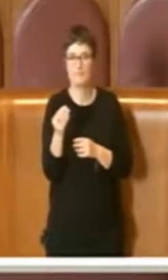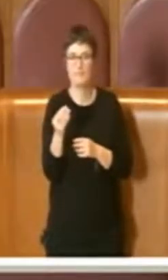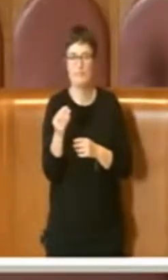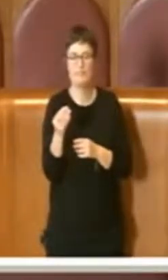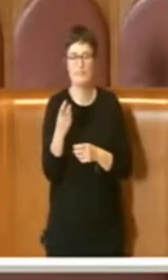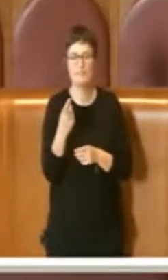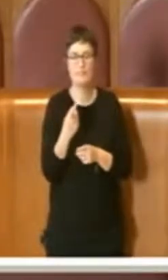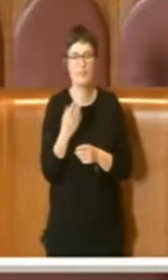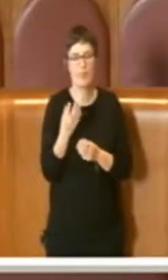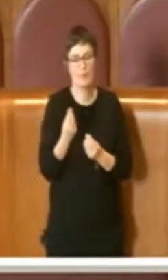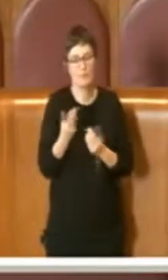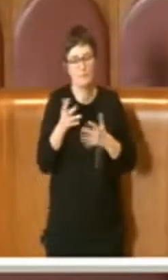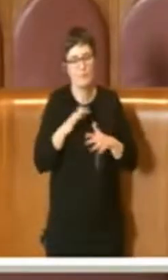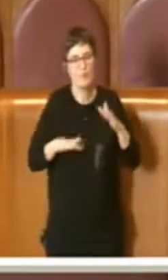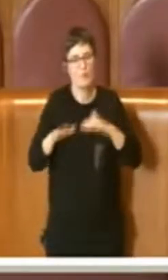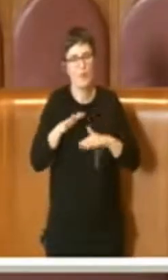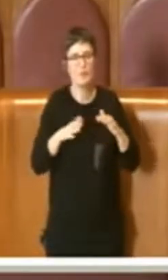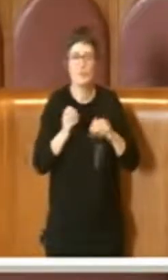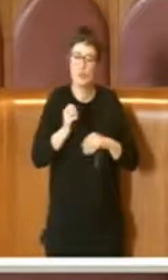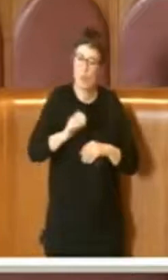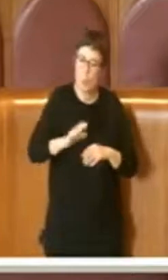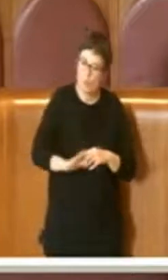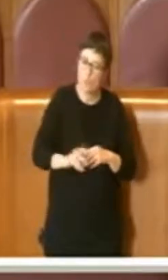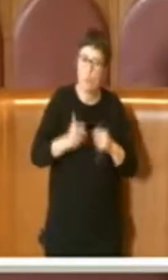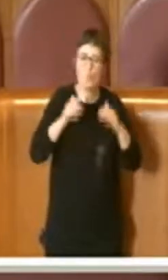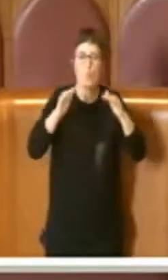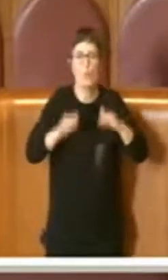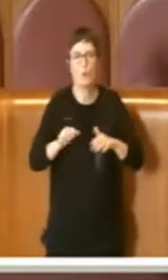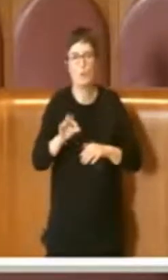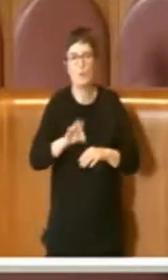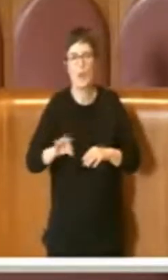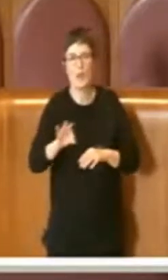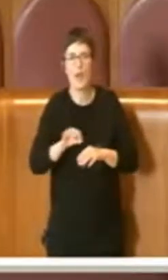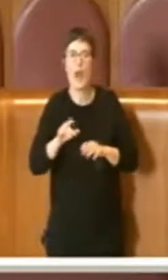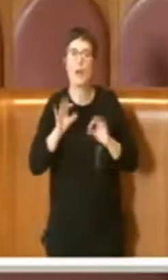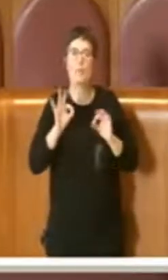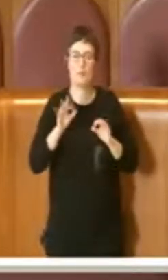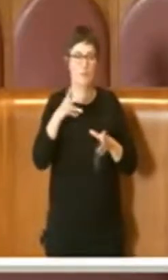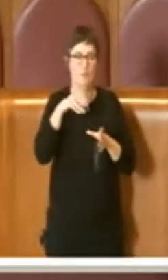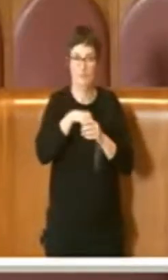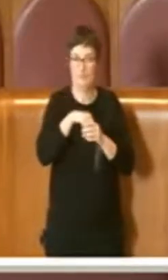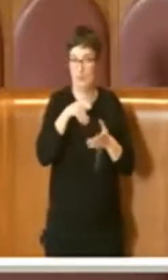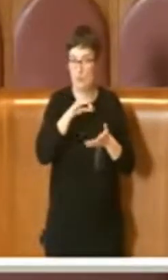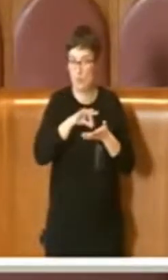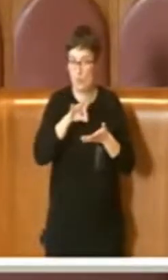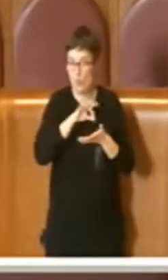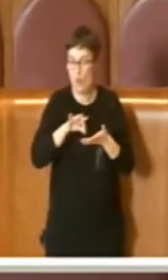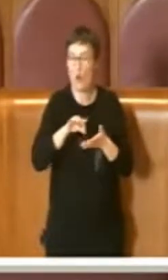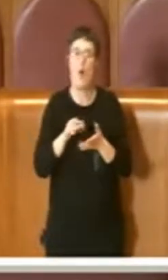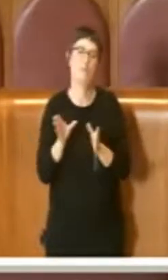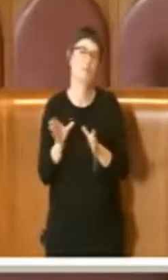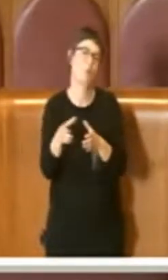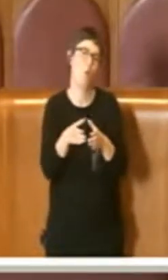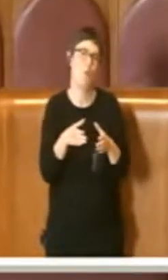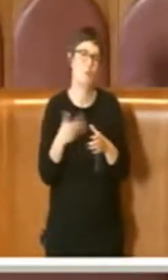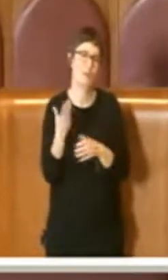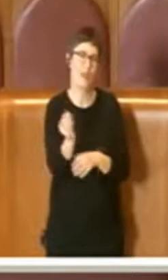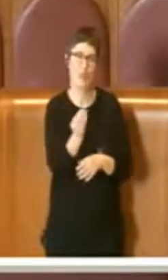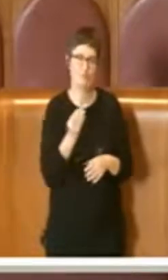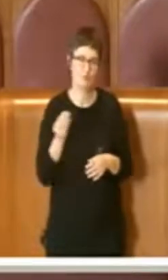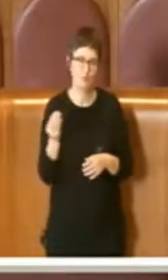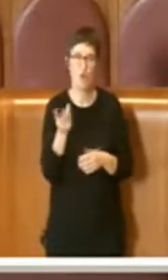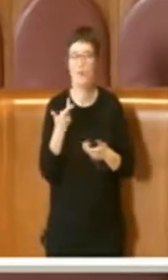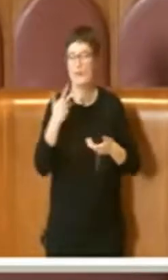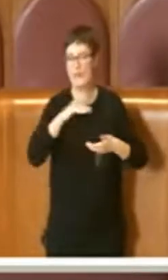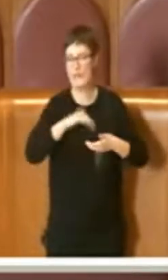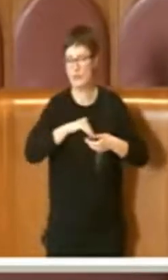salvaguardia delle api, all'interno delle scuole, all'interno delle comunità dei ragazzi, all'interno delle